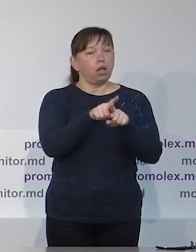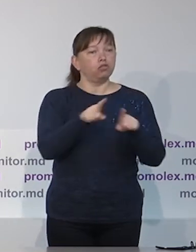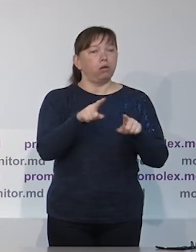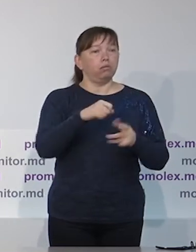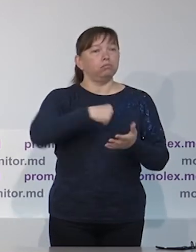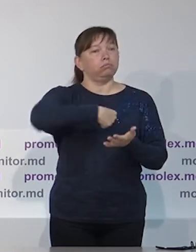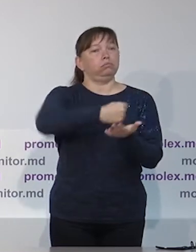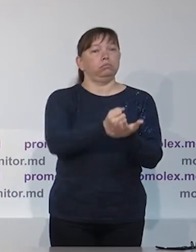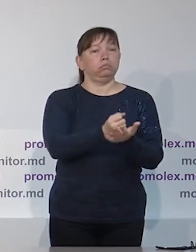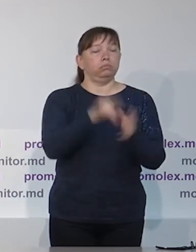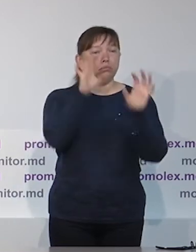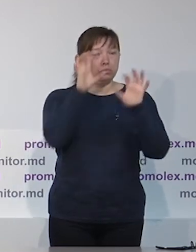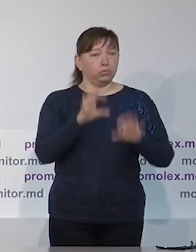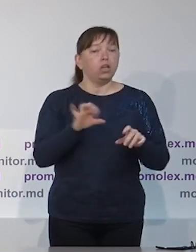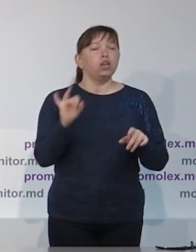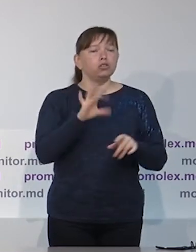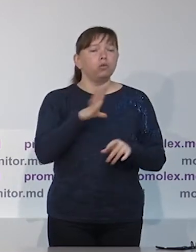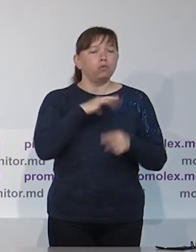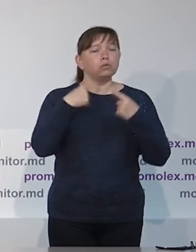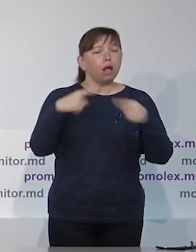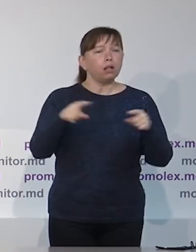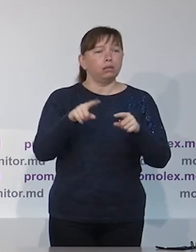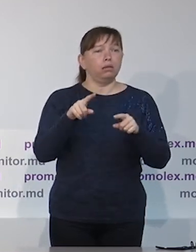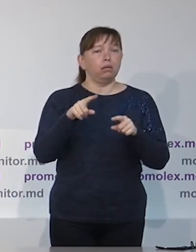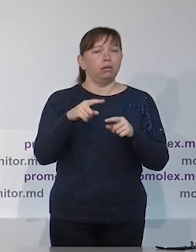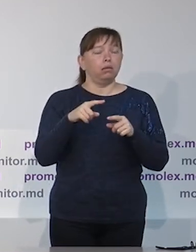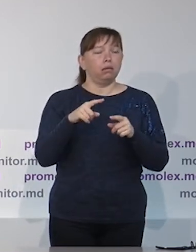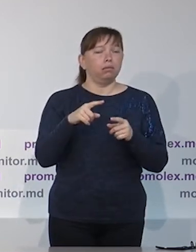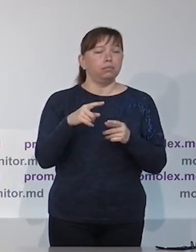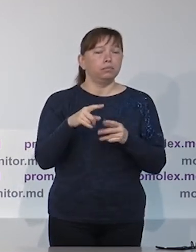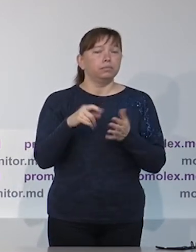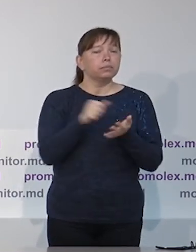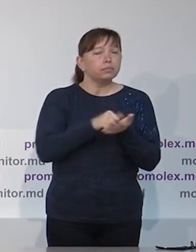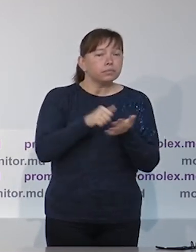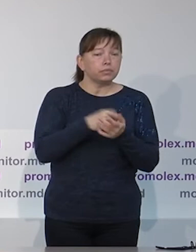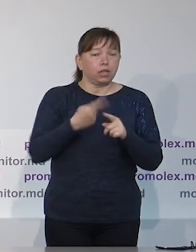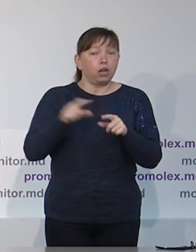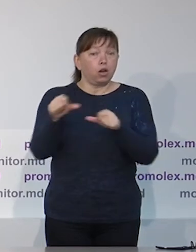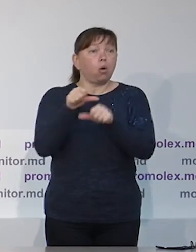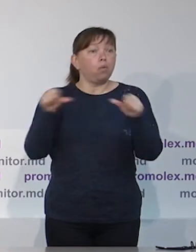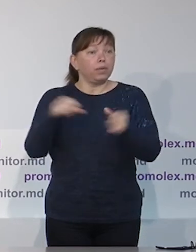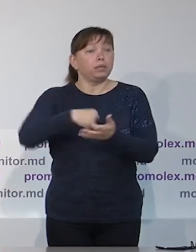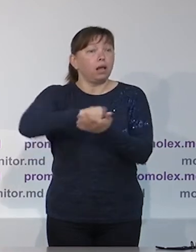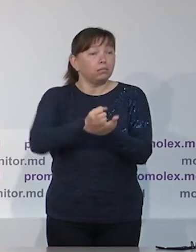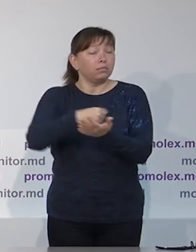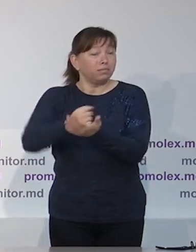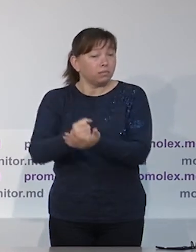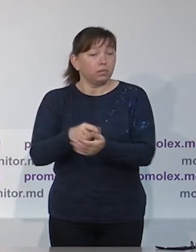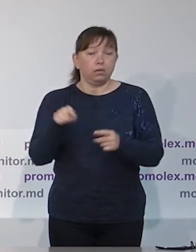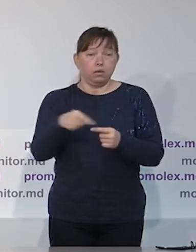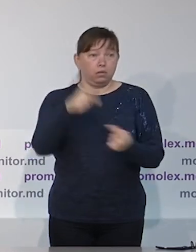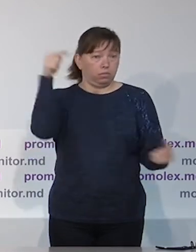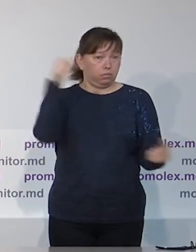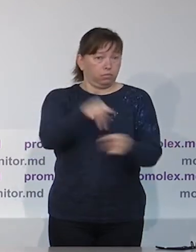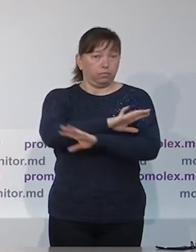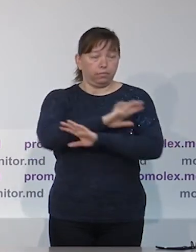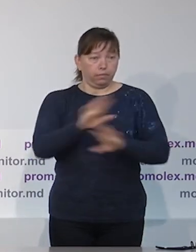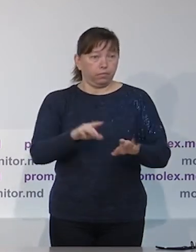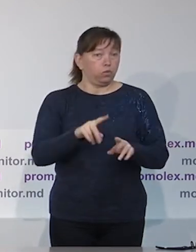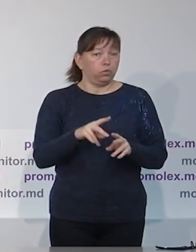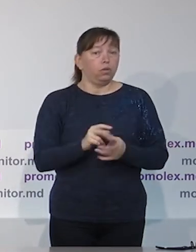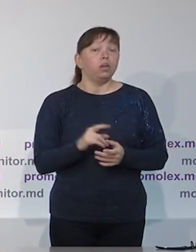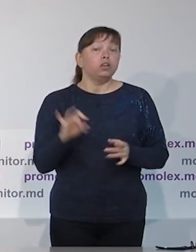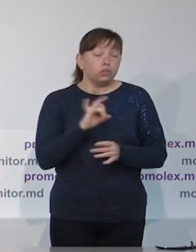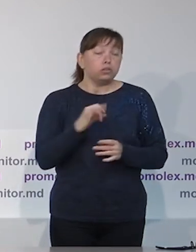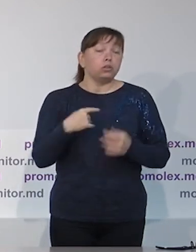должностных полномочий, и не она должна была утверждать, применять такие меры. Были и другие